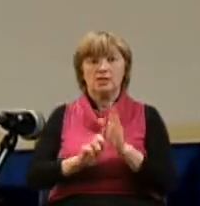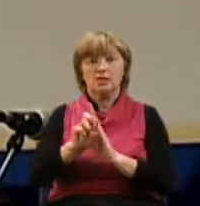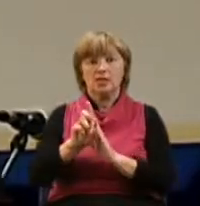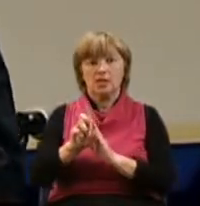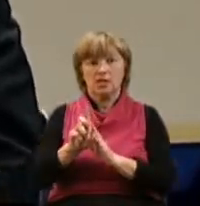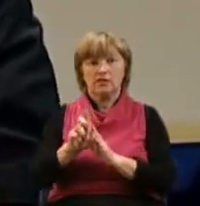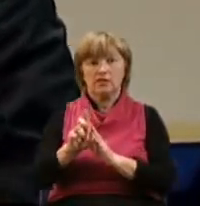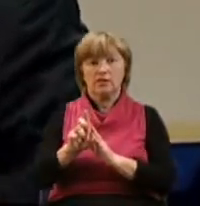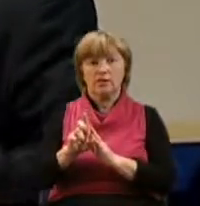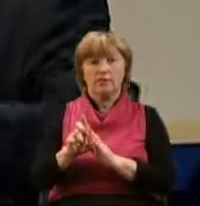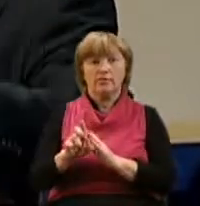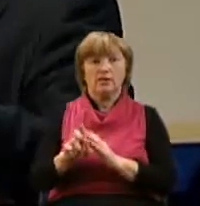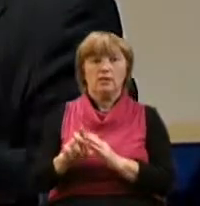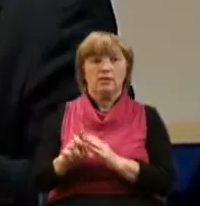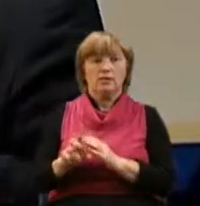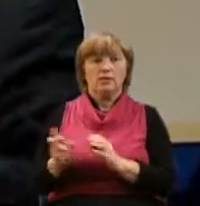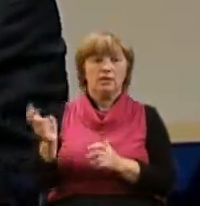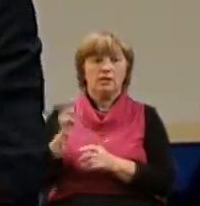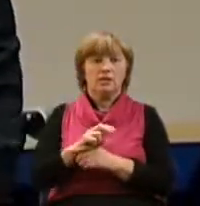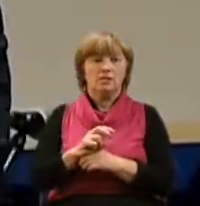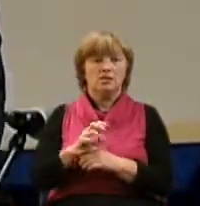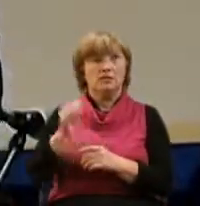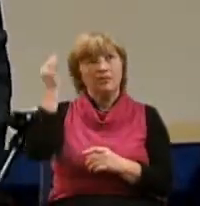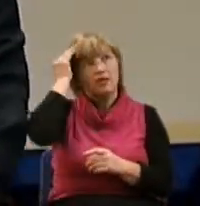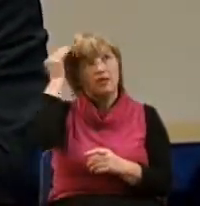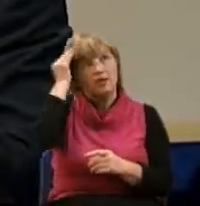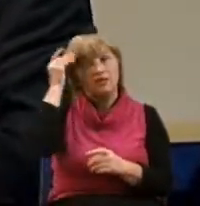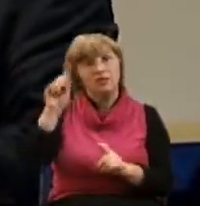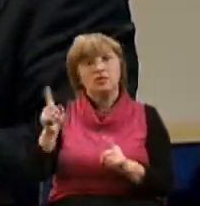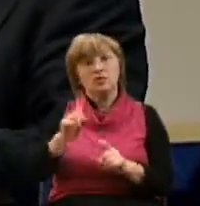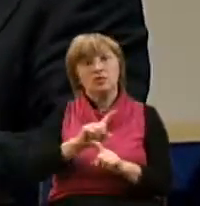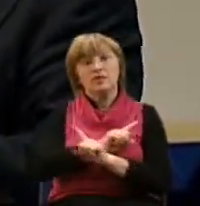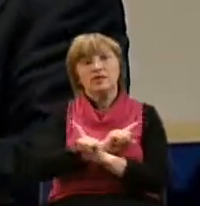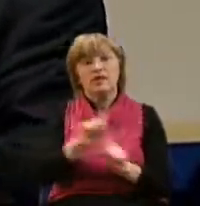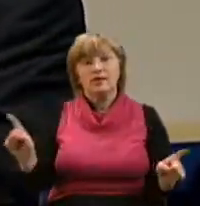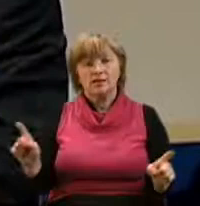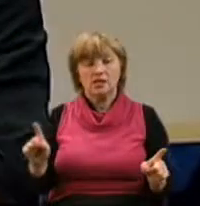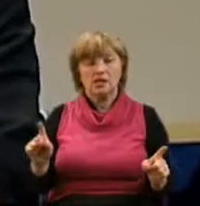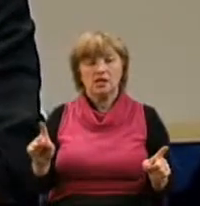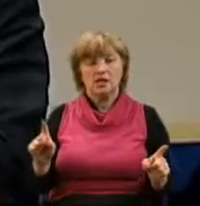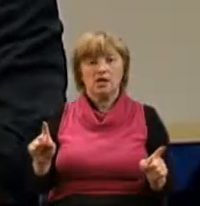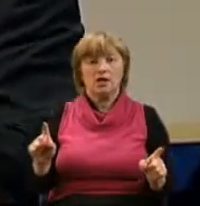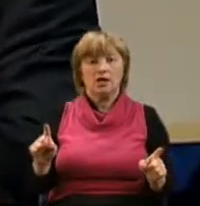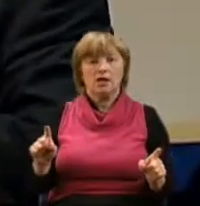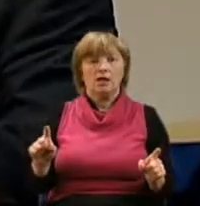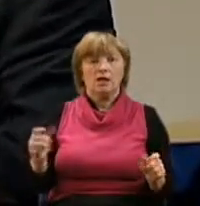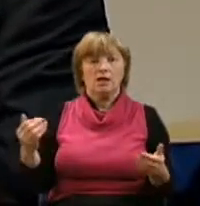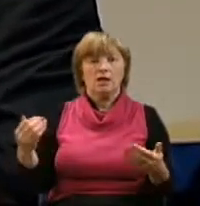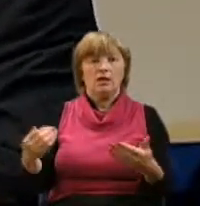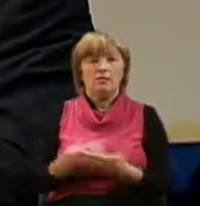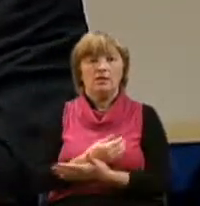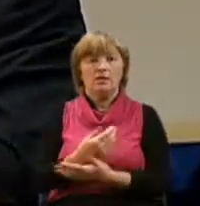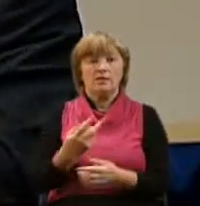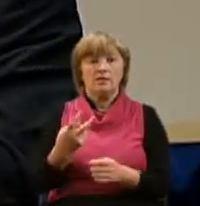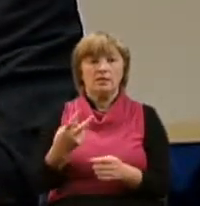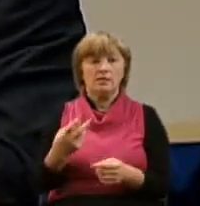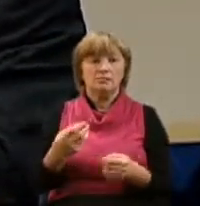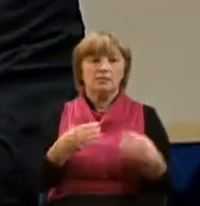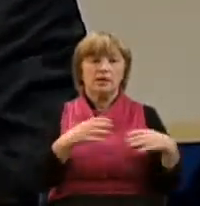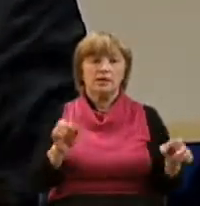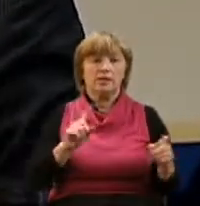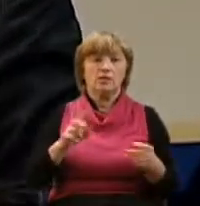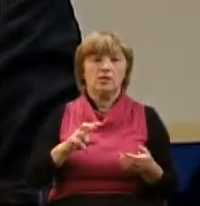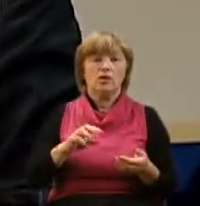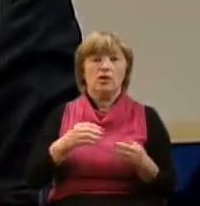начала приходить к мнению, что нельзя обновлять покаянием тех, кто